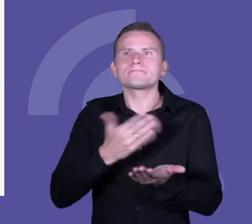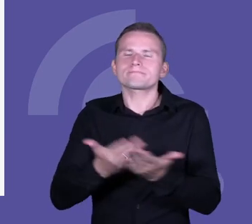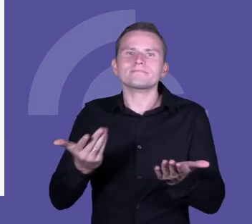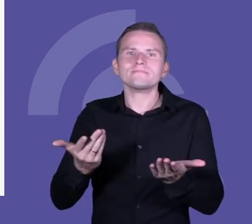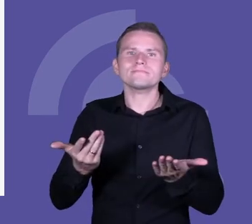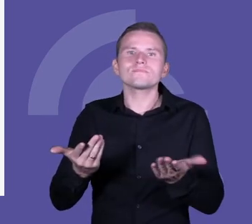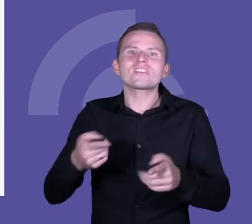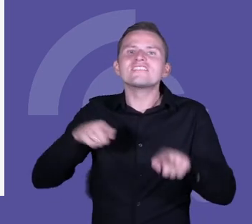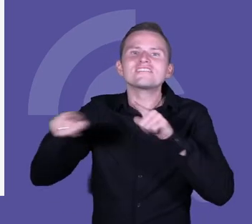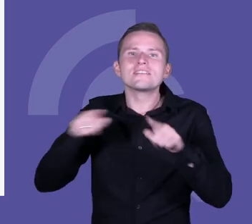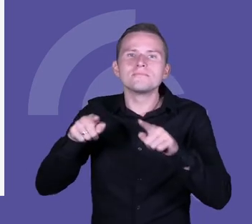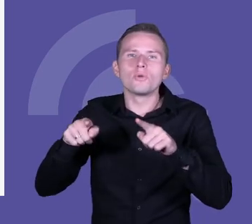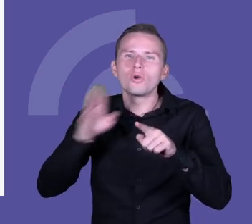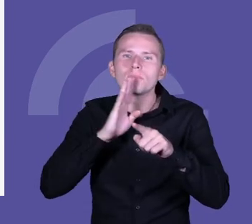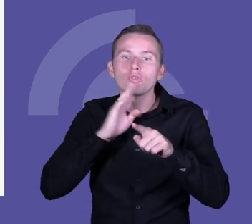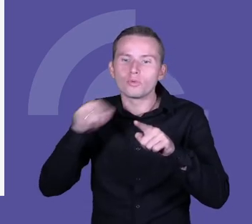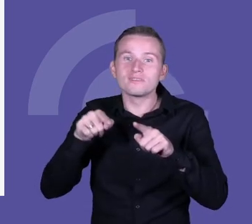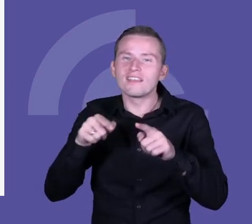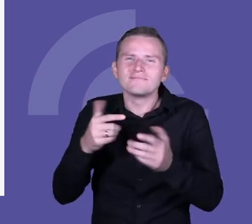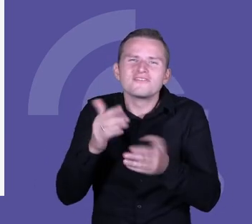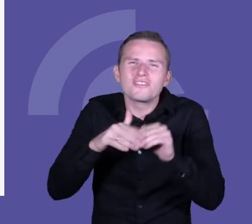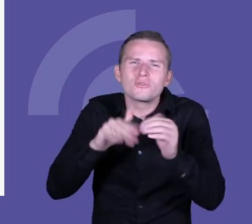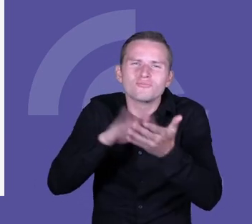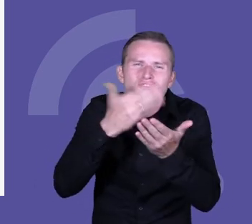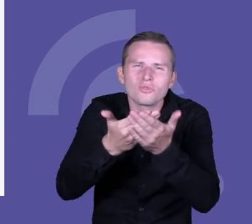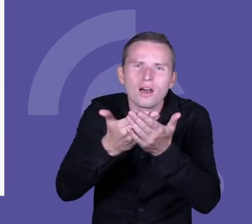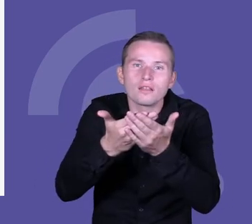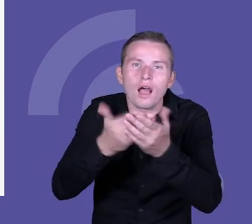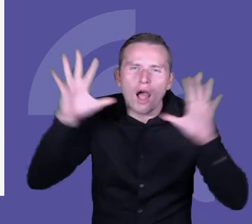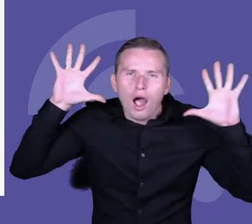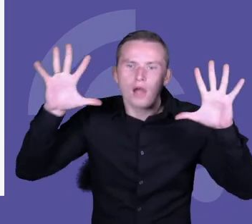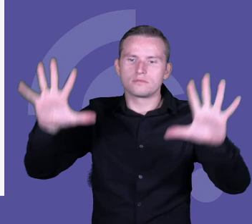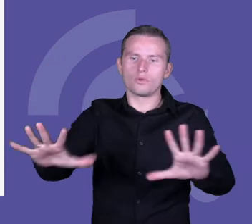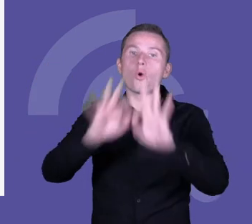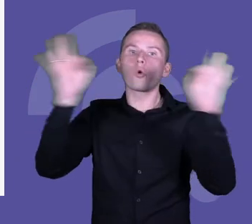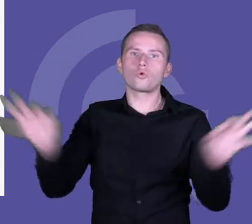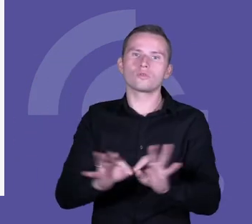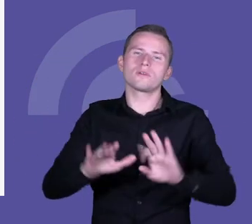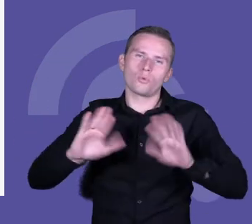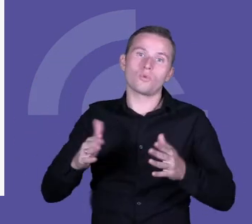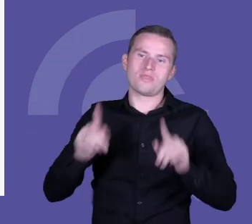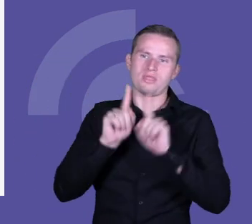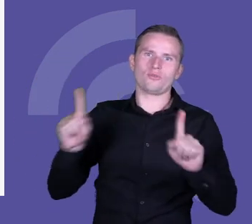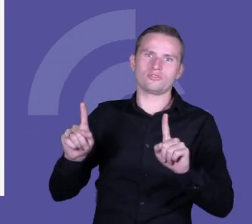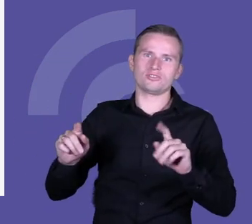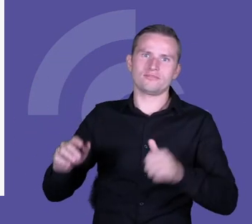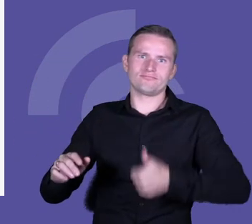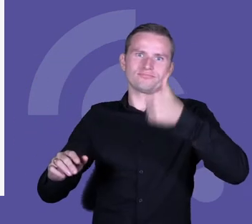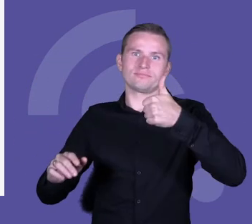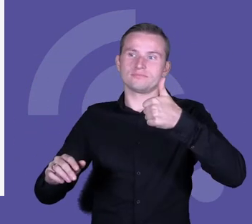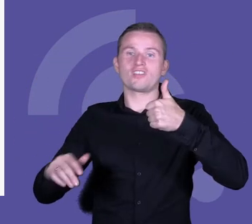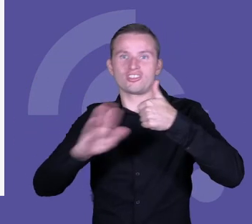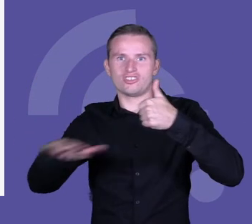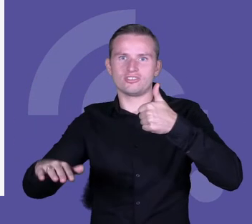lodowej zwykle pokazuje, co jest poniżej i co jest w tej górze lodowej. No dobrze, no to mimo wszystko chcemy to robić. No to jak chcemy,